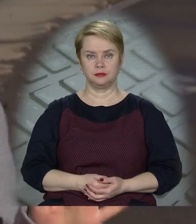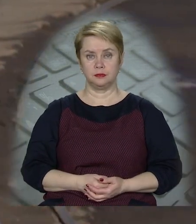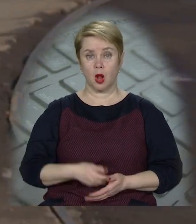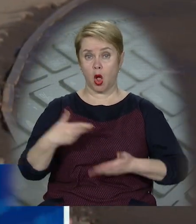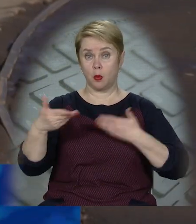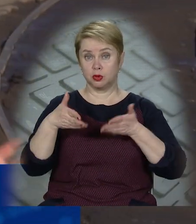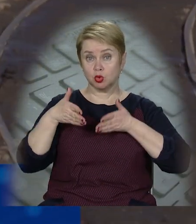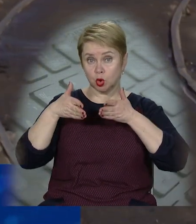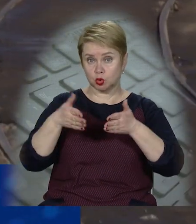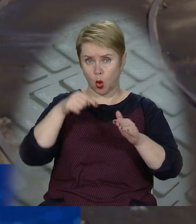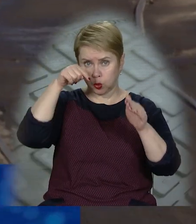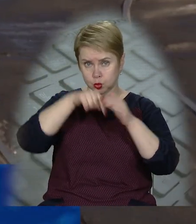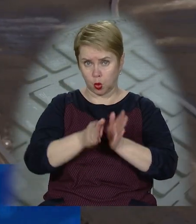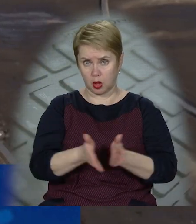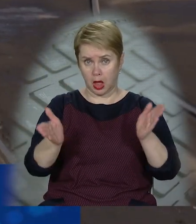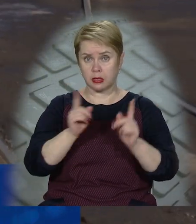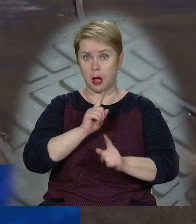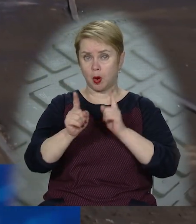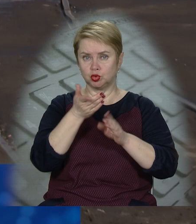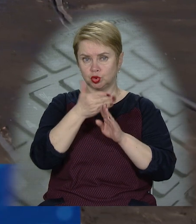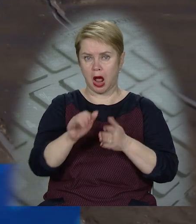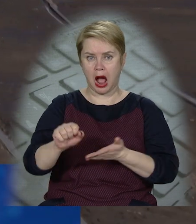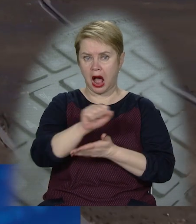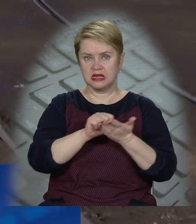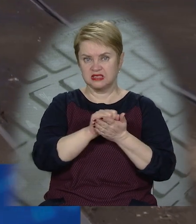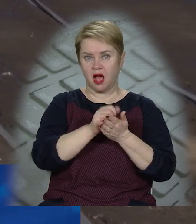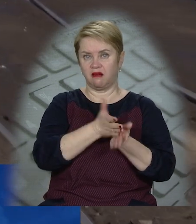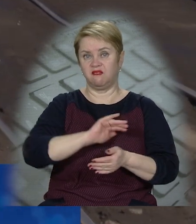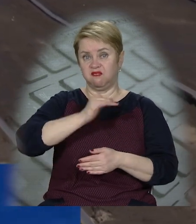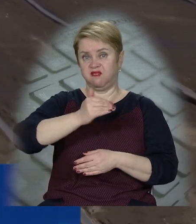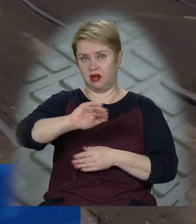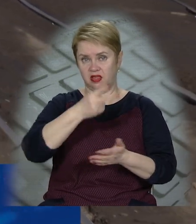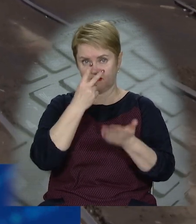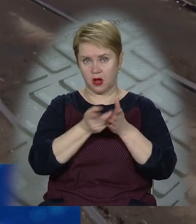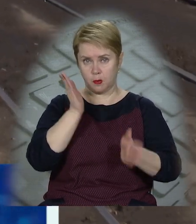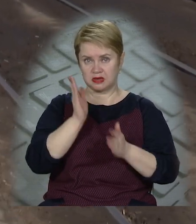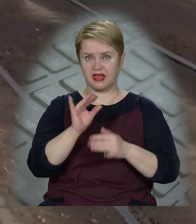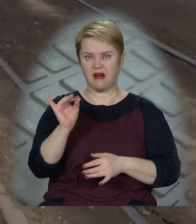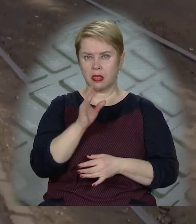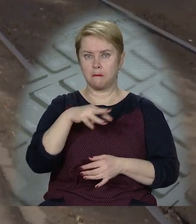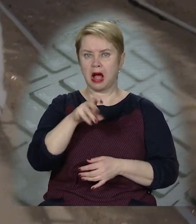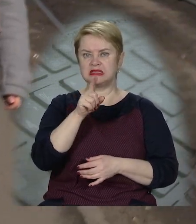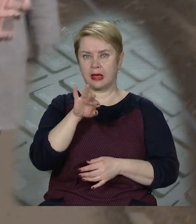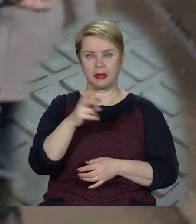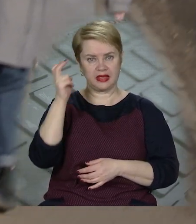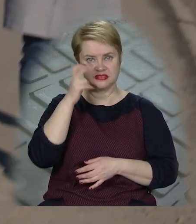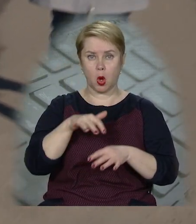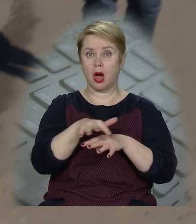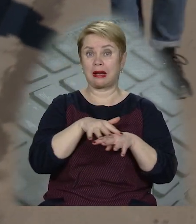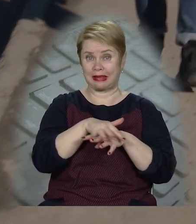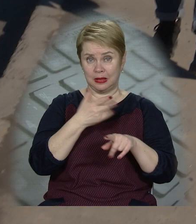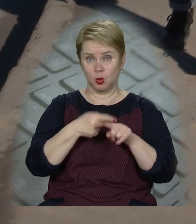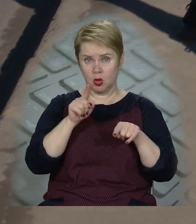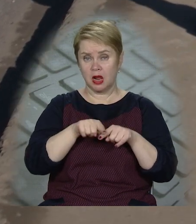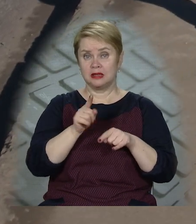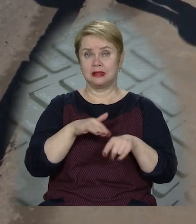На пішохідній зоні глибокі ями, а на проїжджій частині асфальт пішов хвилями. Так виглядає проспект Івана Мазепи в районі Київського ринку.